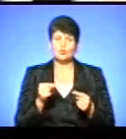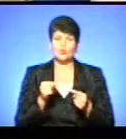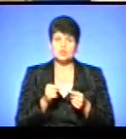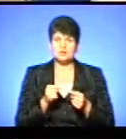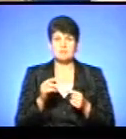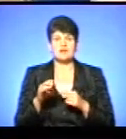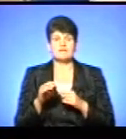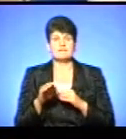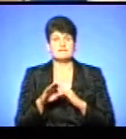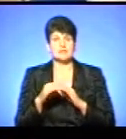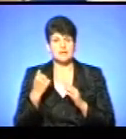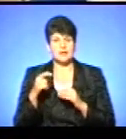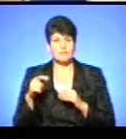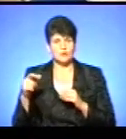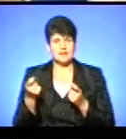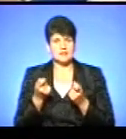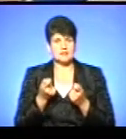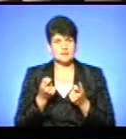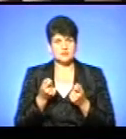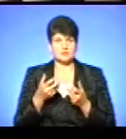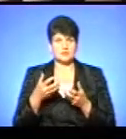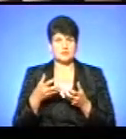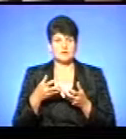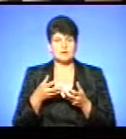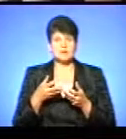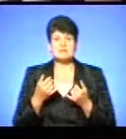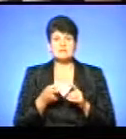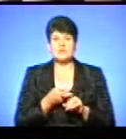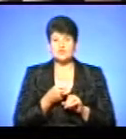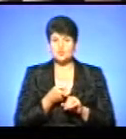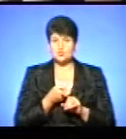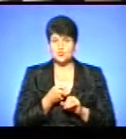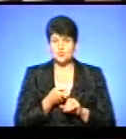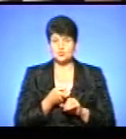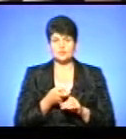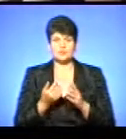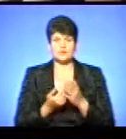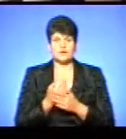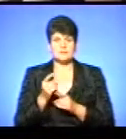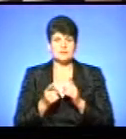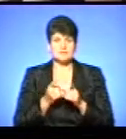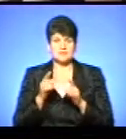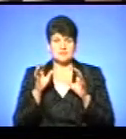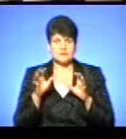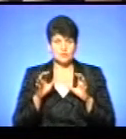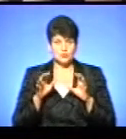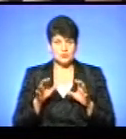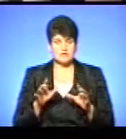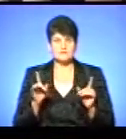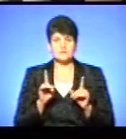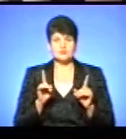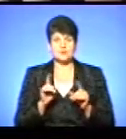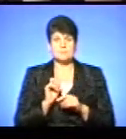викликаємо людей. І так трішечки сьогодні наплив. У зв'язку з новими змінами в законодавстві щодо